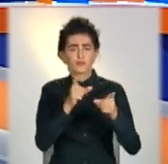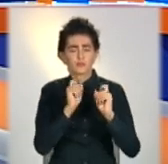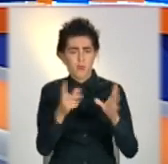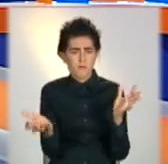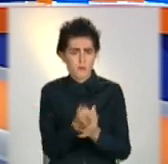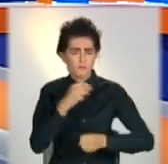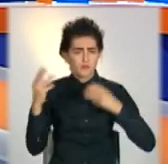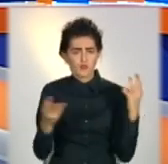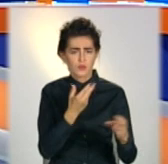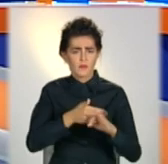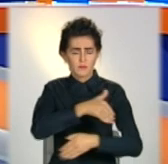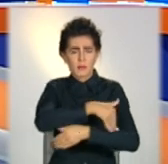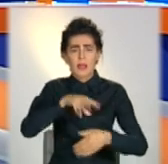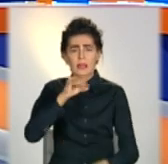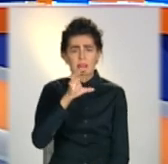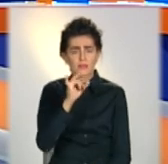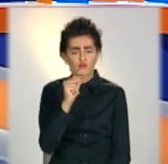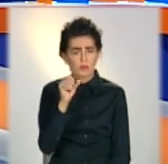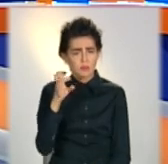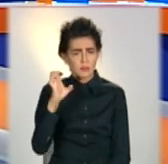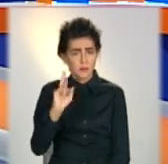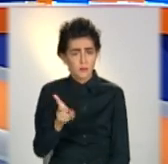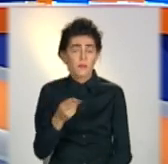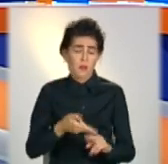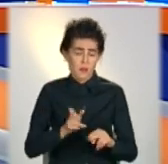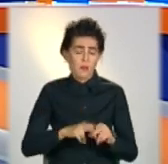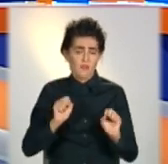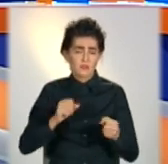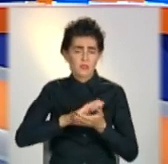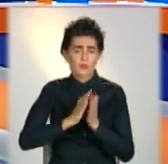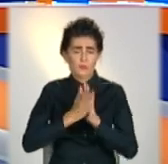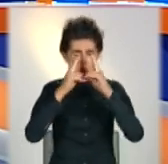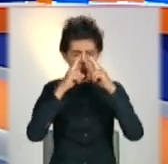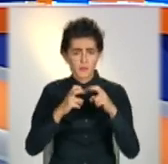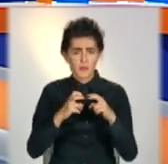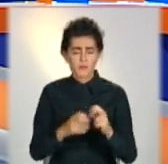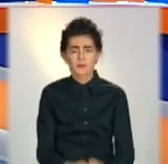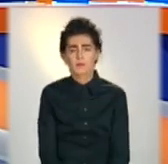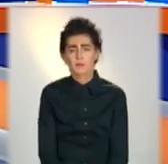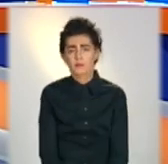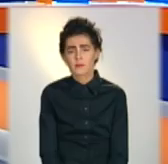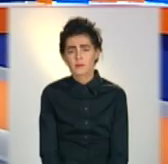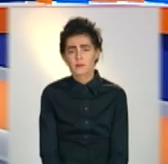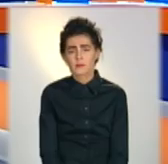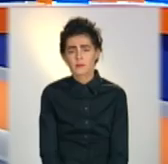околиці Лисичанська. через те й пожежі в ситуації розбирався Максим Кондратенко.